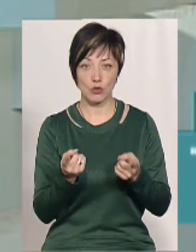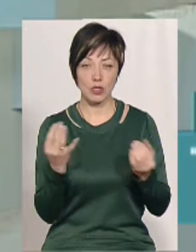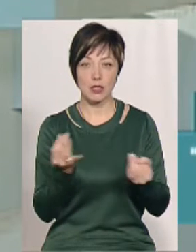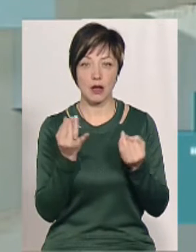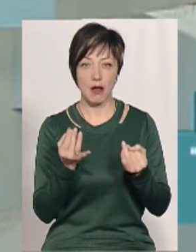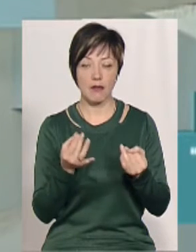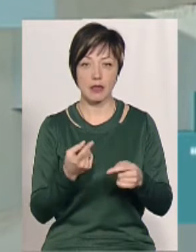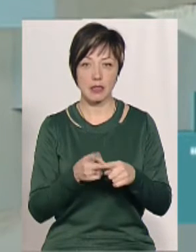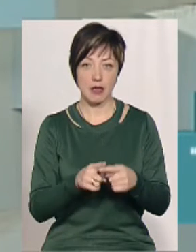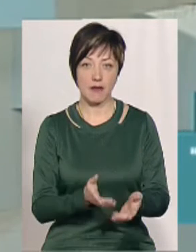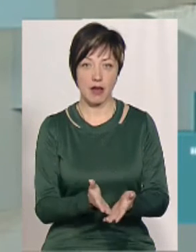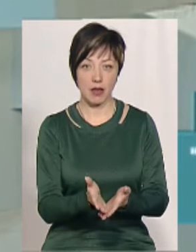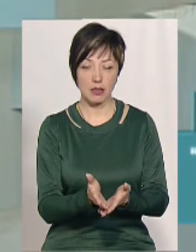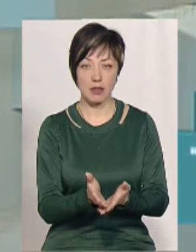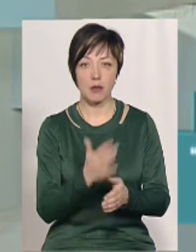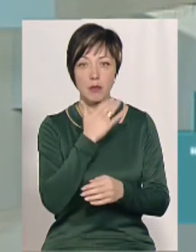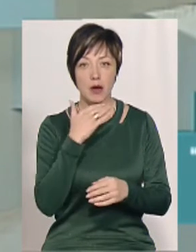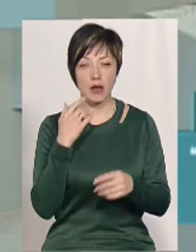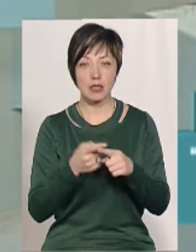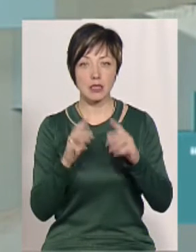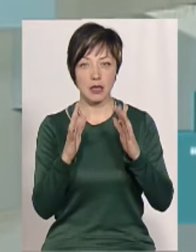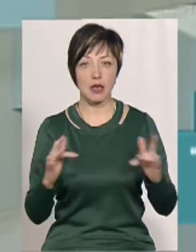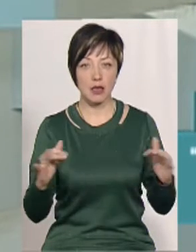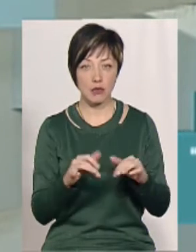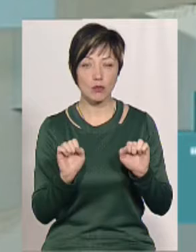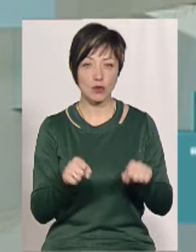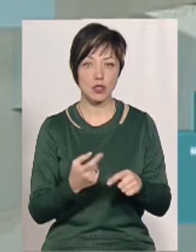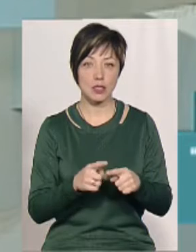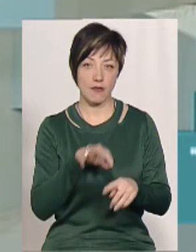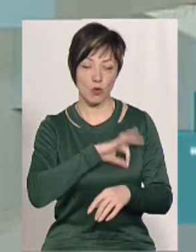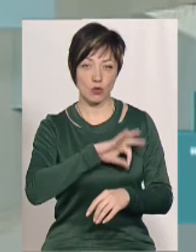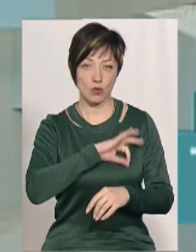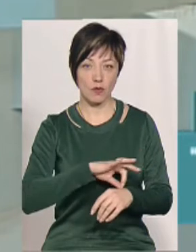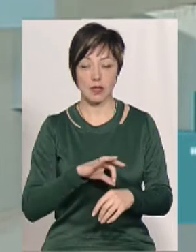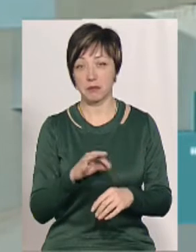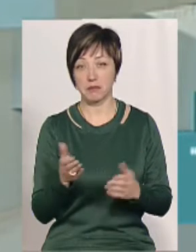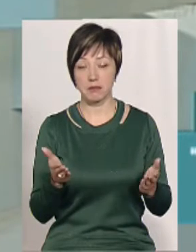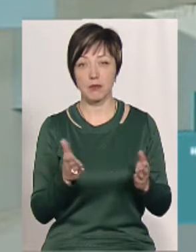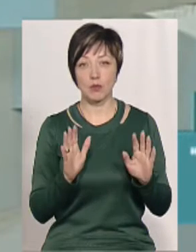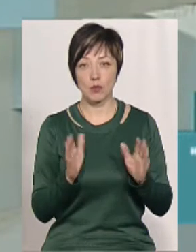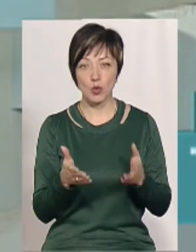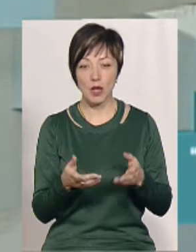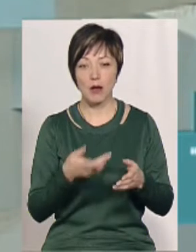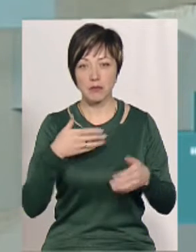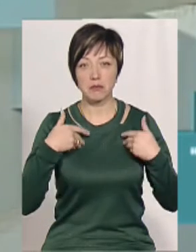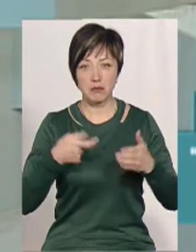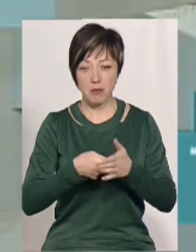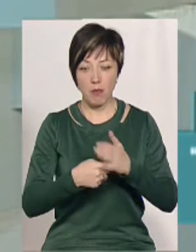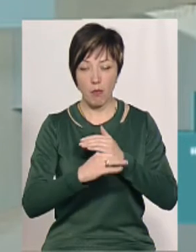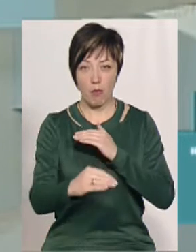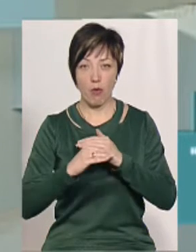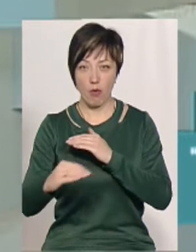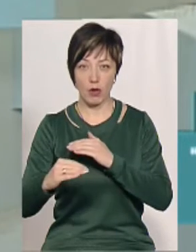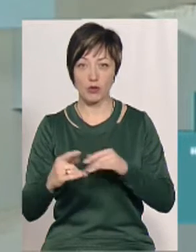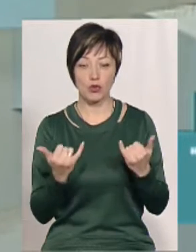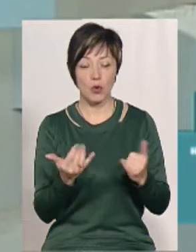цікавий оцей варіант, де багато цих ялинок можна використовувати, це буде гумус для полів, то,